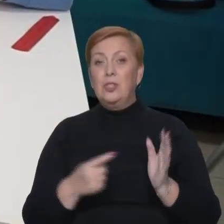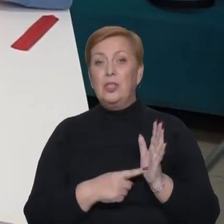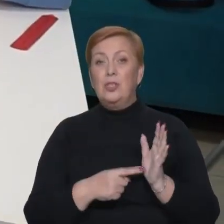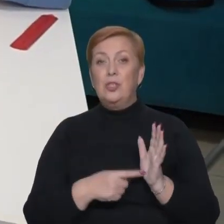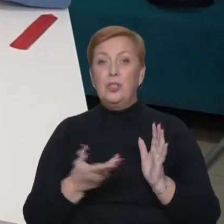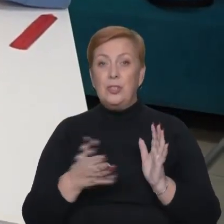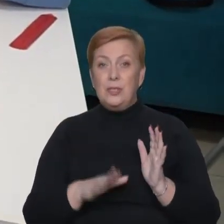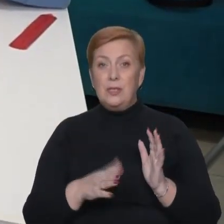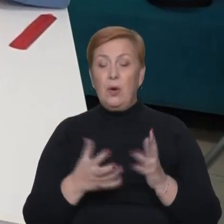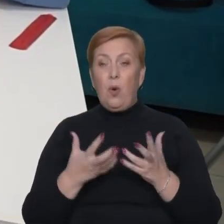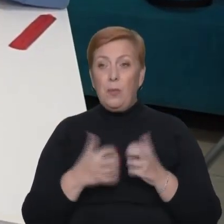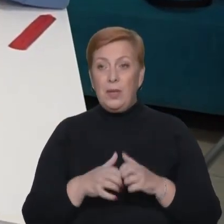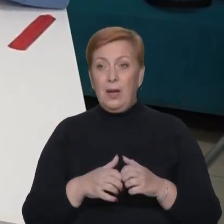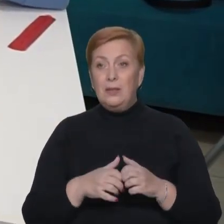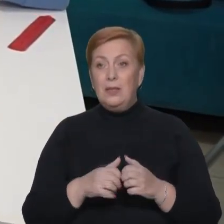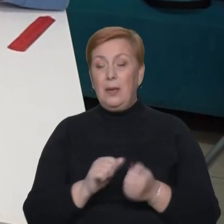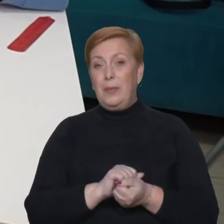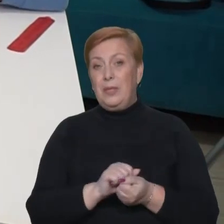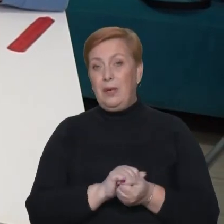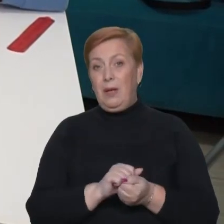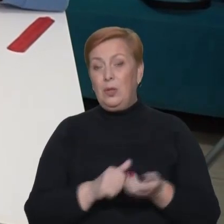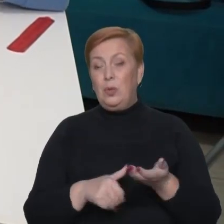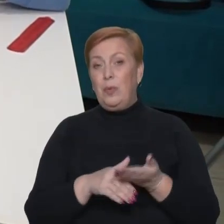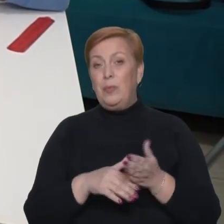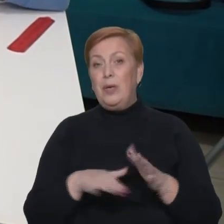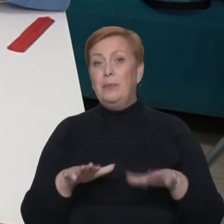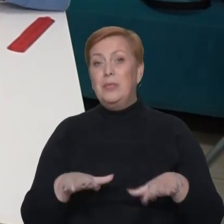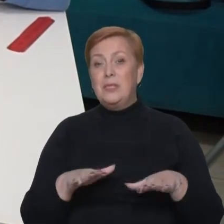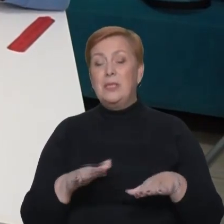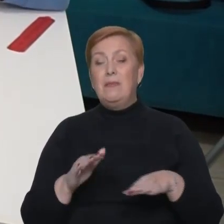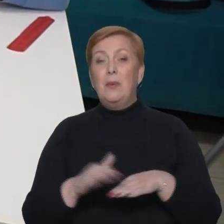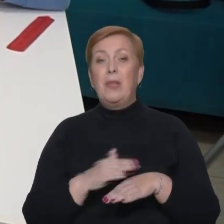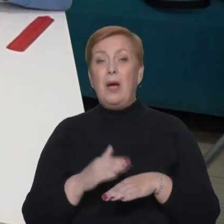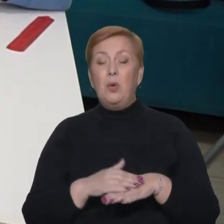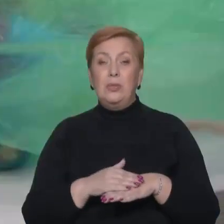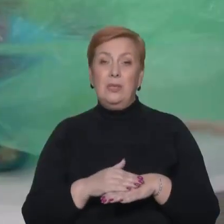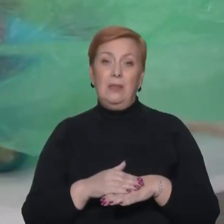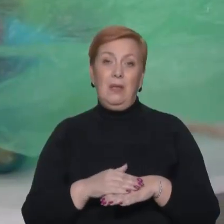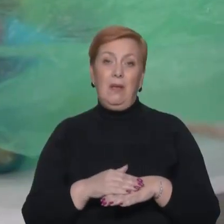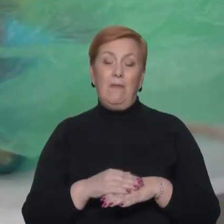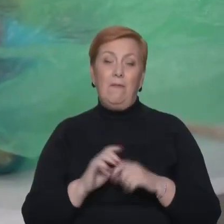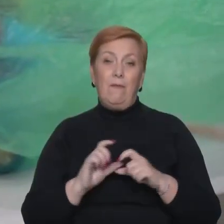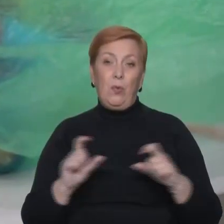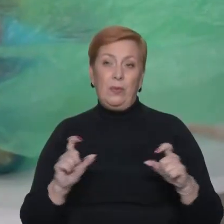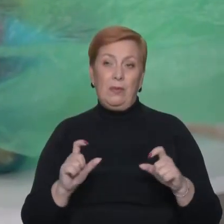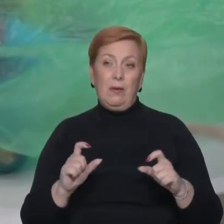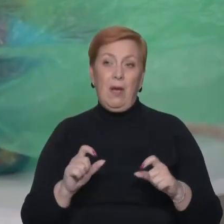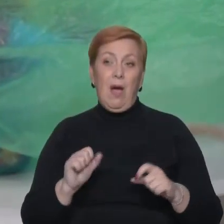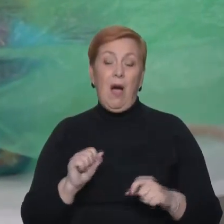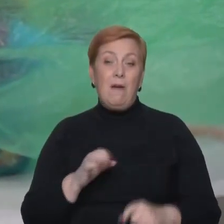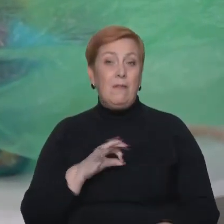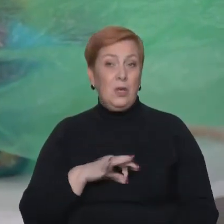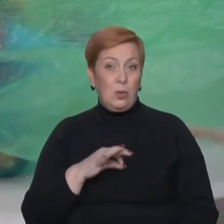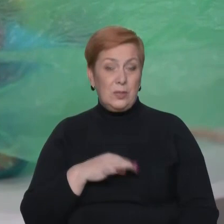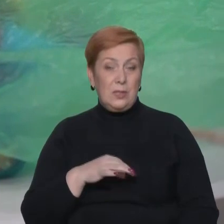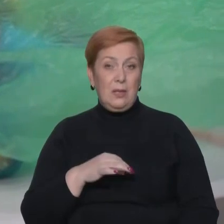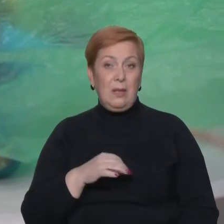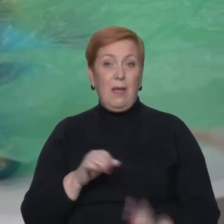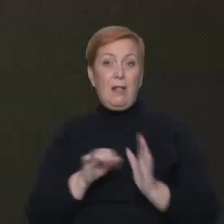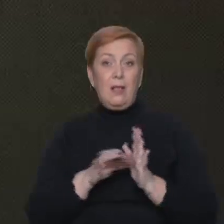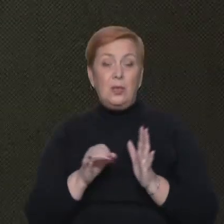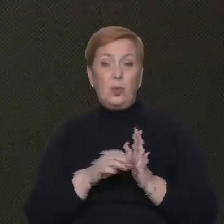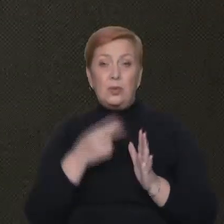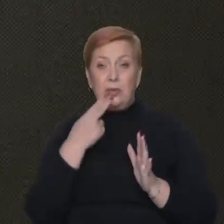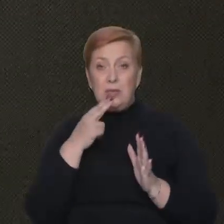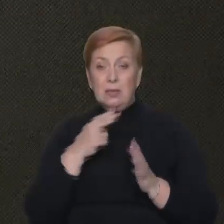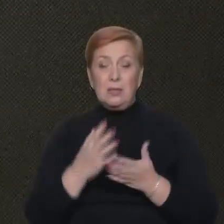обладнанням та матеріалами проєкту допомагає місцевий благодійний фонд. А використані електронні цигарки волонтери збирають у восьми